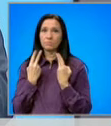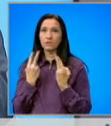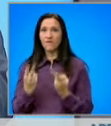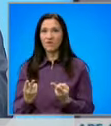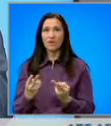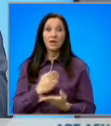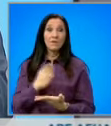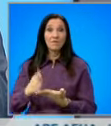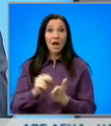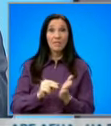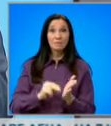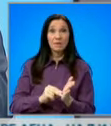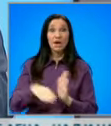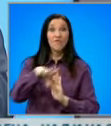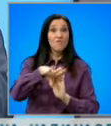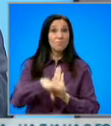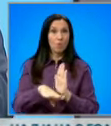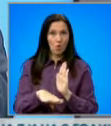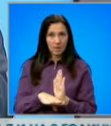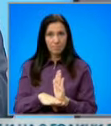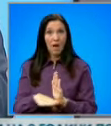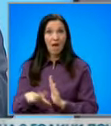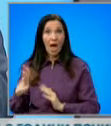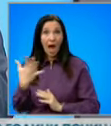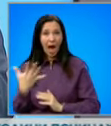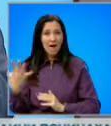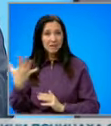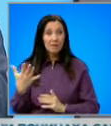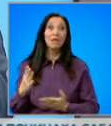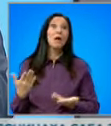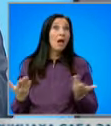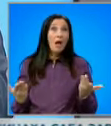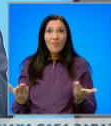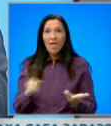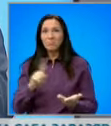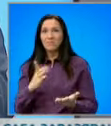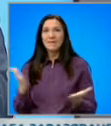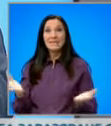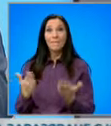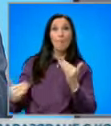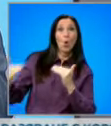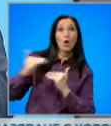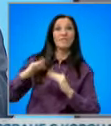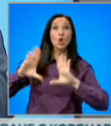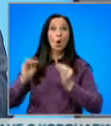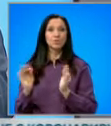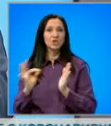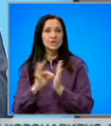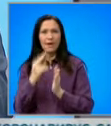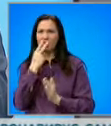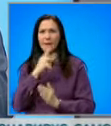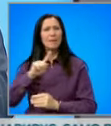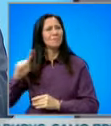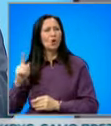крайна сметка в програмен аспект къде ни се покриват общите цели. Видяхме, тук като